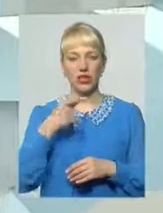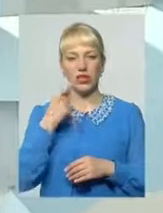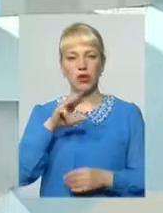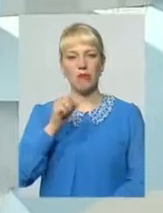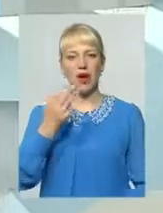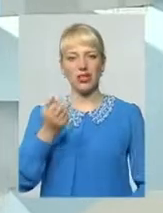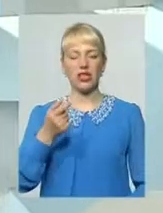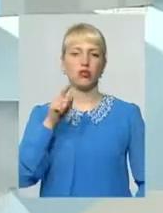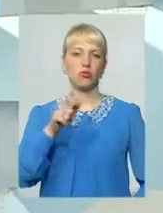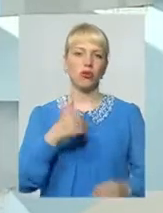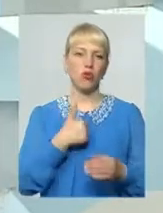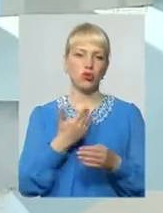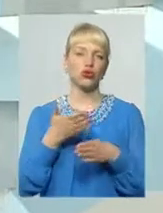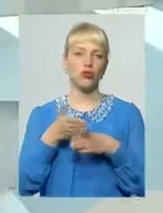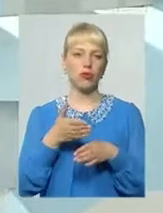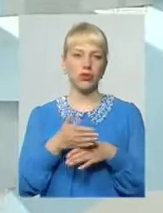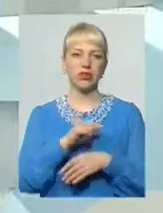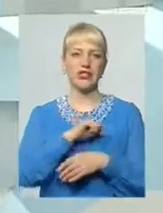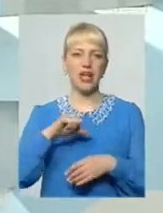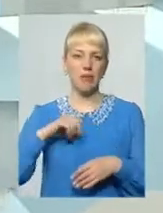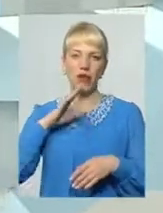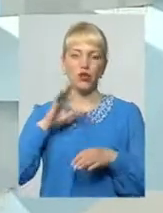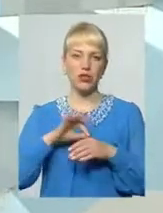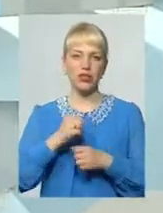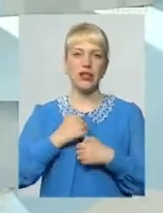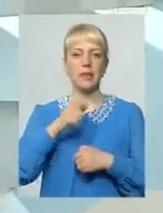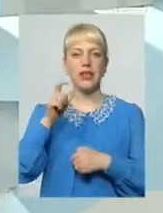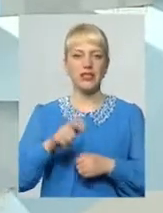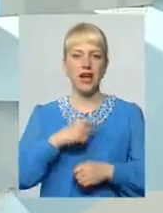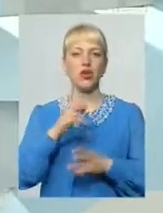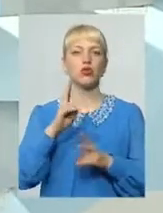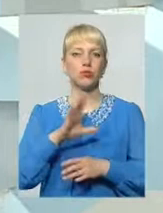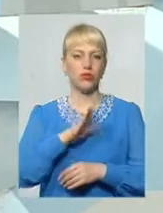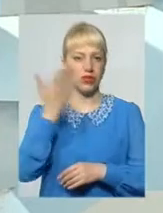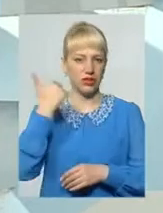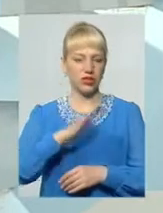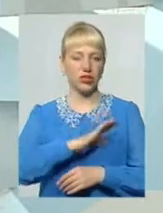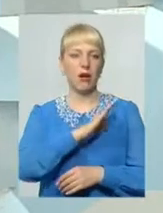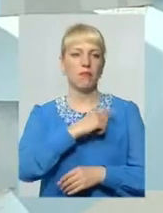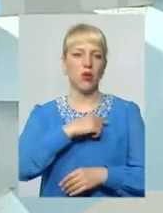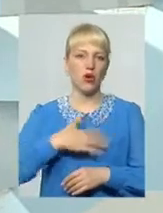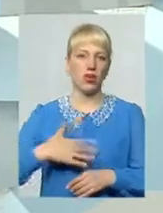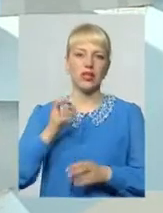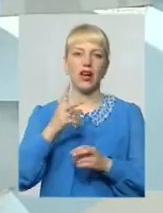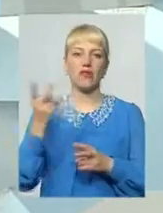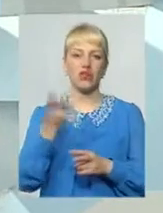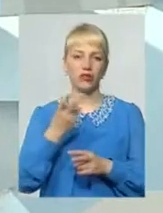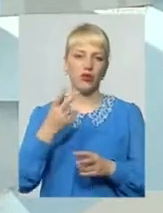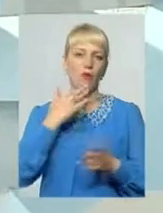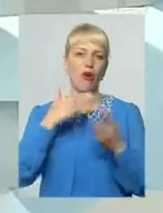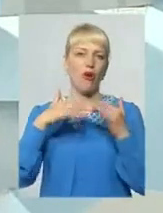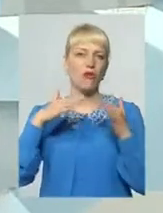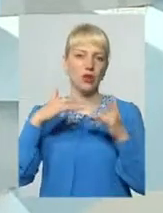Машоня, тобі ось хоче допомогти сама дружина бійця пораненого І як вони говорили, вони просто стали друзями